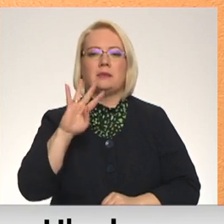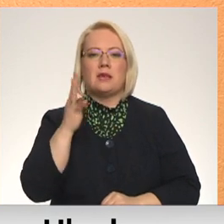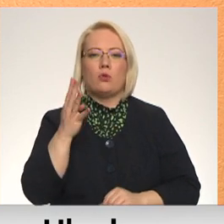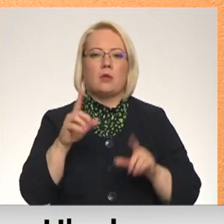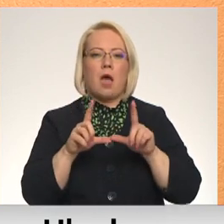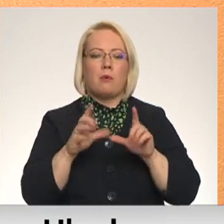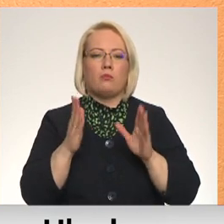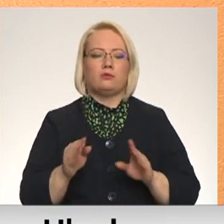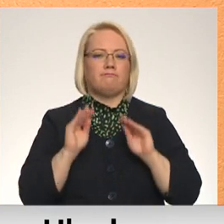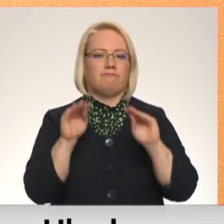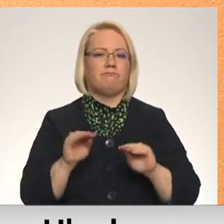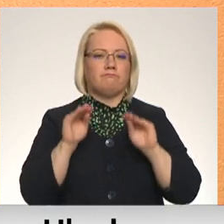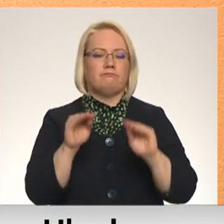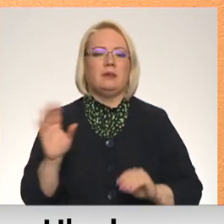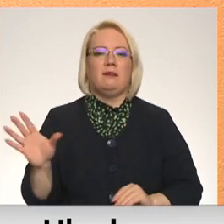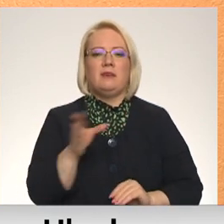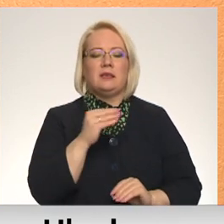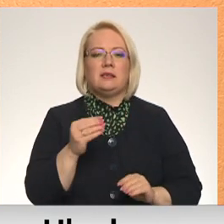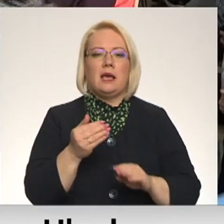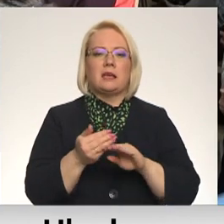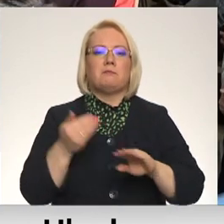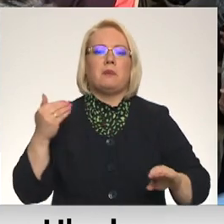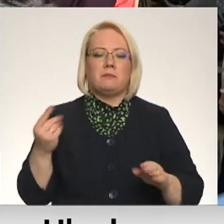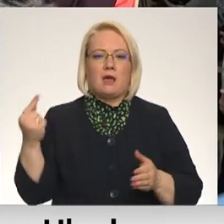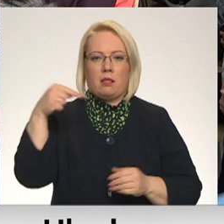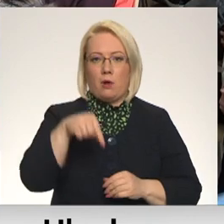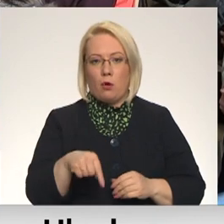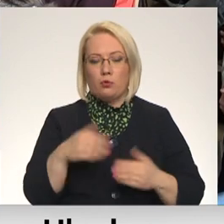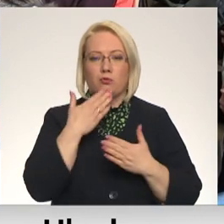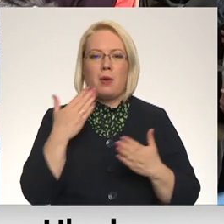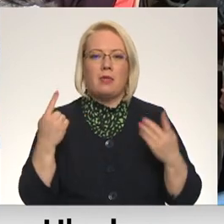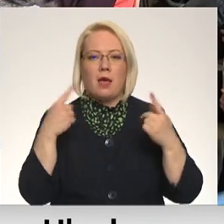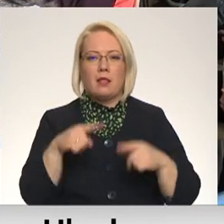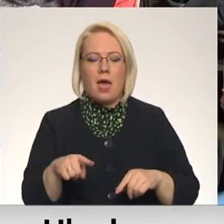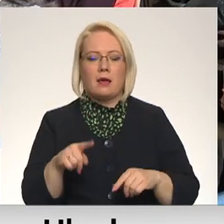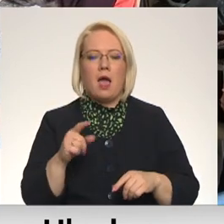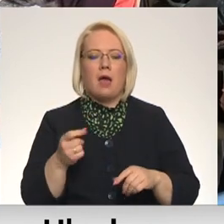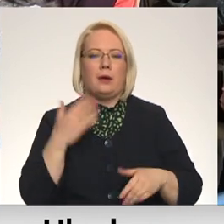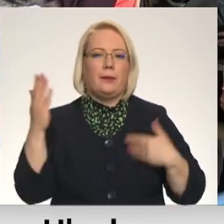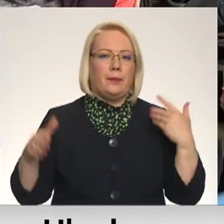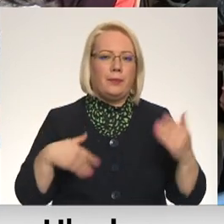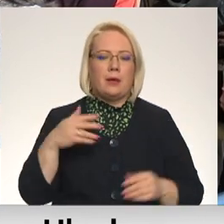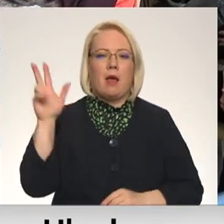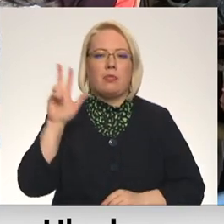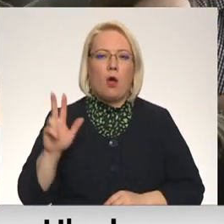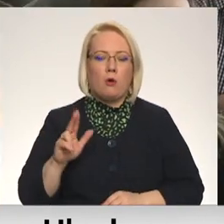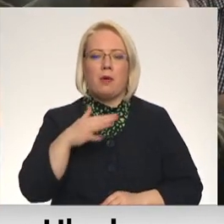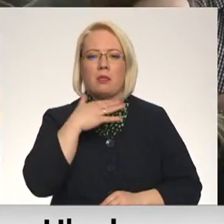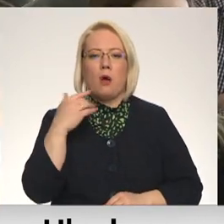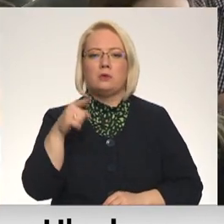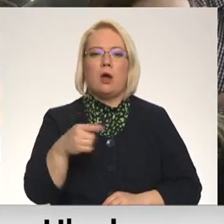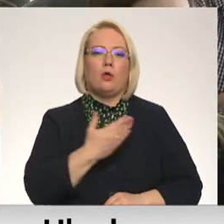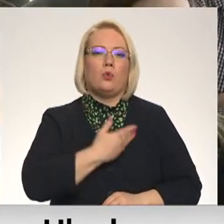viņa tiks savadīti arī visi tie, kas pirms tam ir atbraukuši. Pēdējā laikā arvien biežāk izskana raizes par to, ka Daugavpils ir daudz tādu